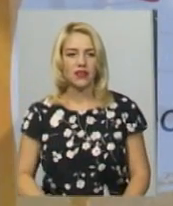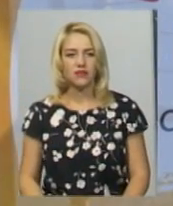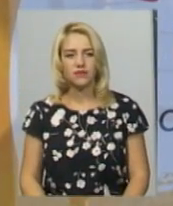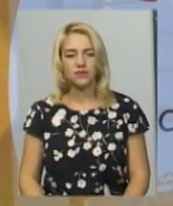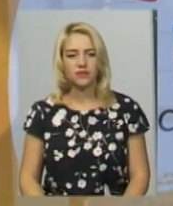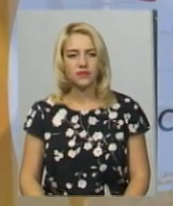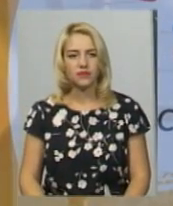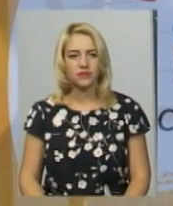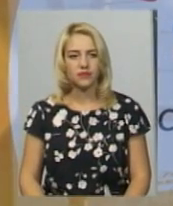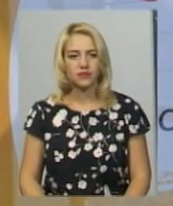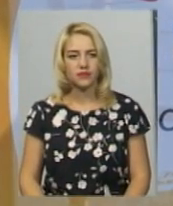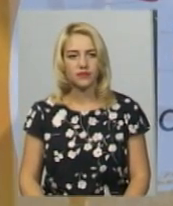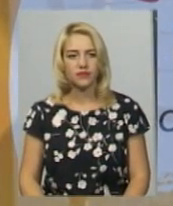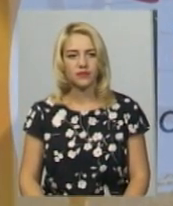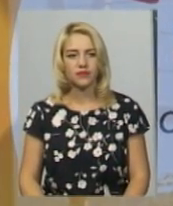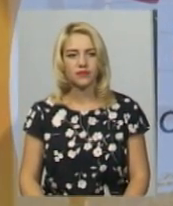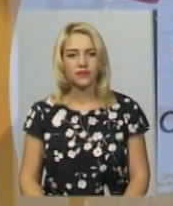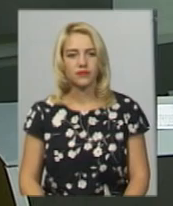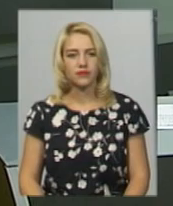Новини на Суспільному. Хмельниччина.